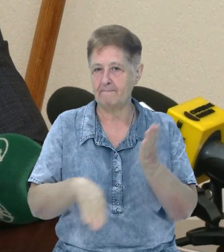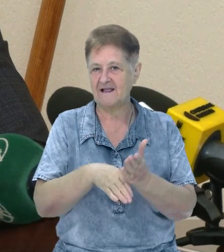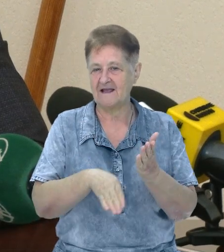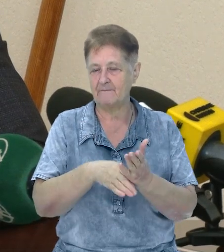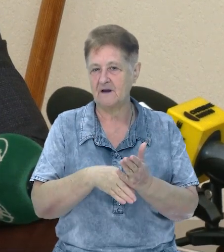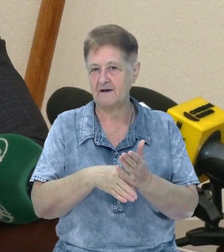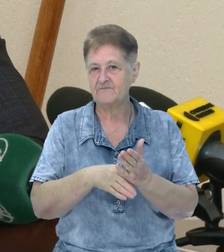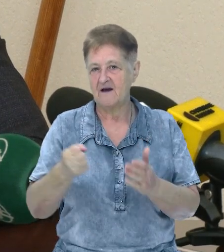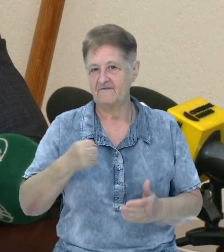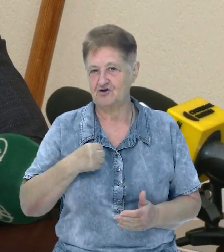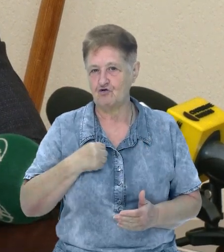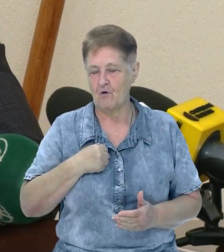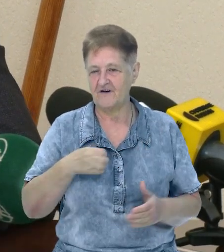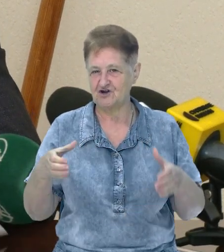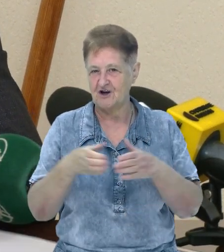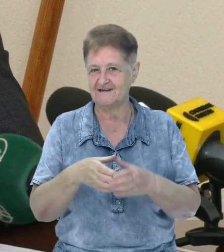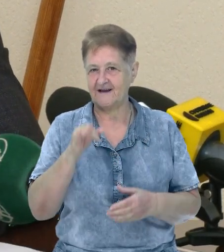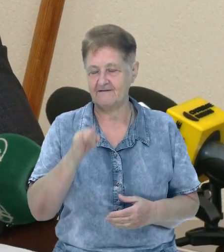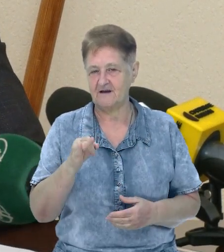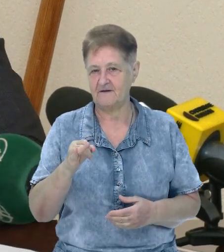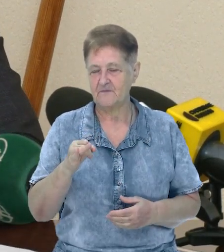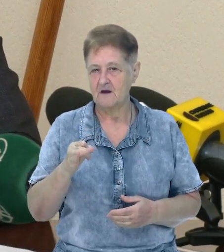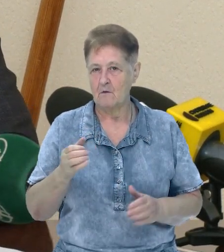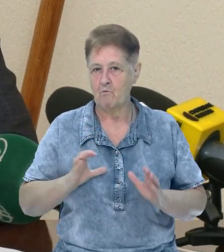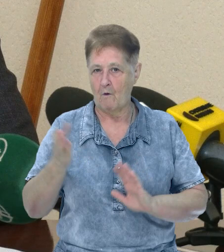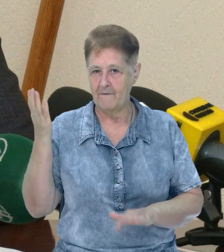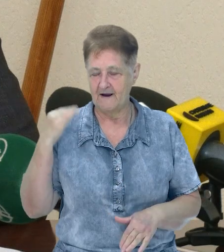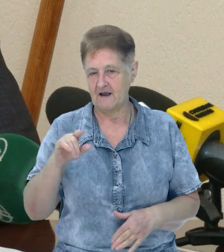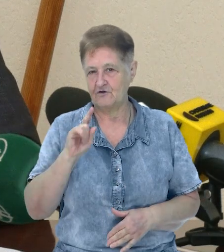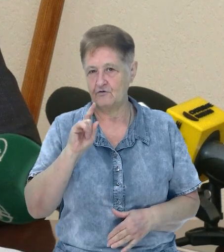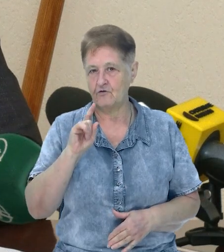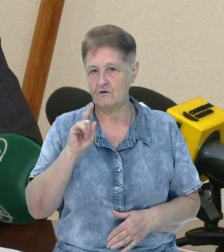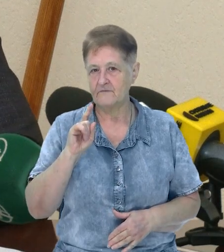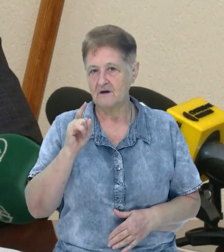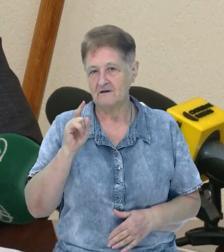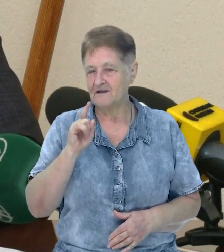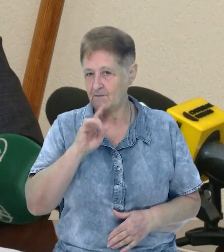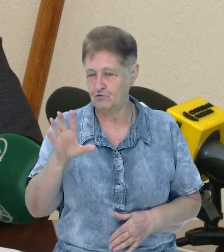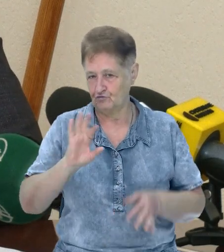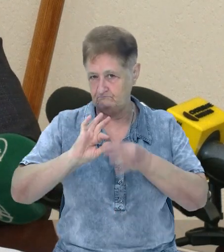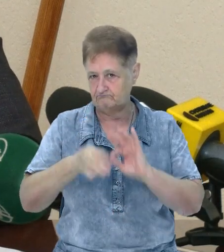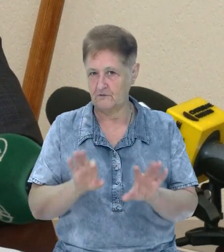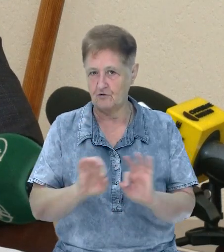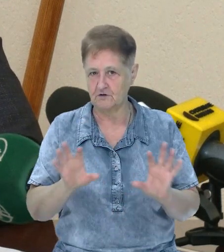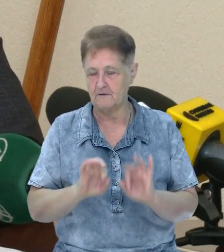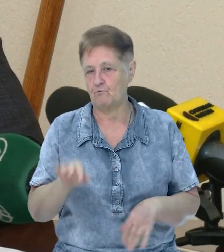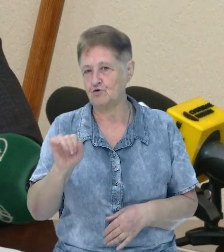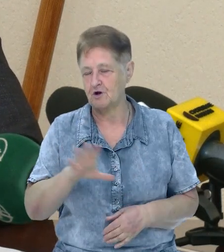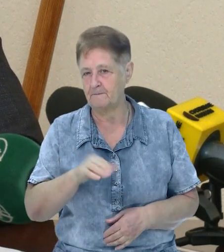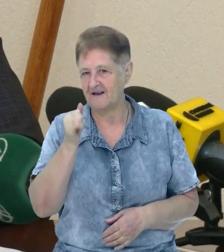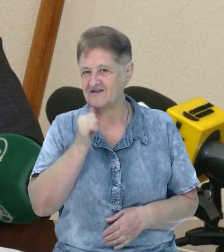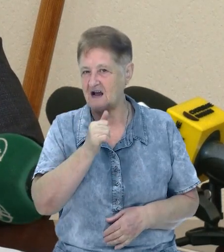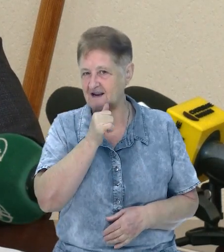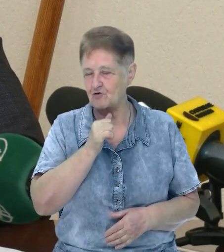військових частин. Із них попередньо я не буду давати деталі зрозумілих причин. Можливо, в закритому режимі